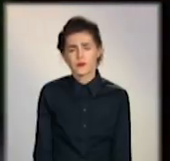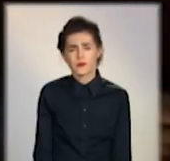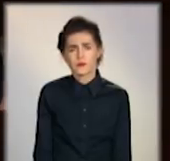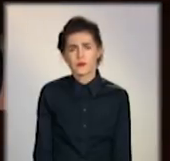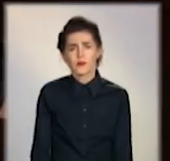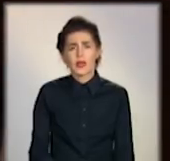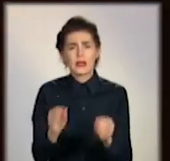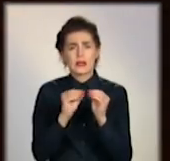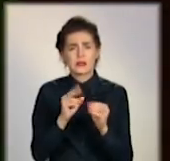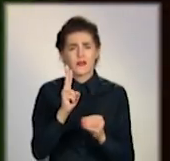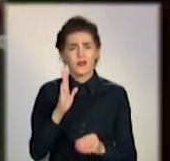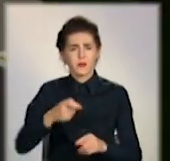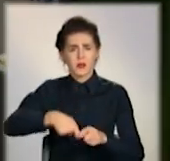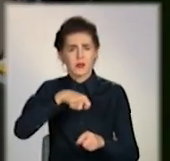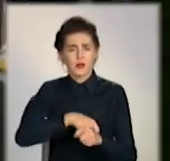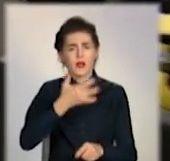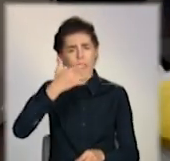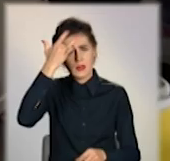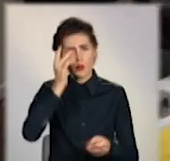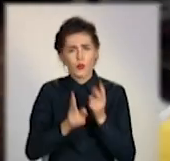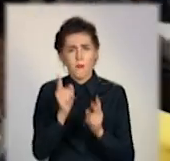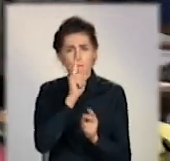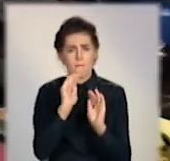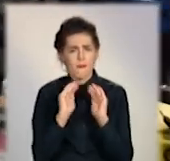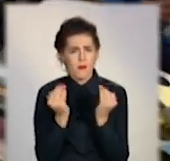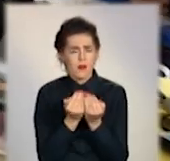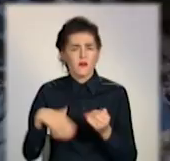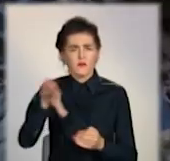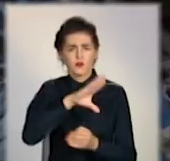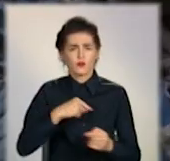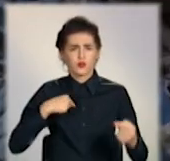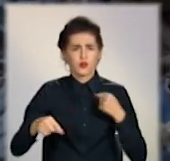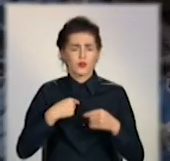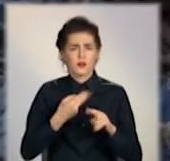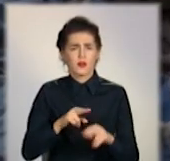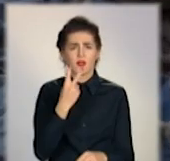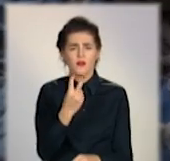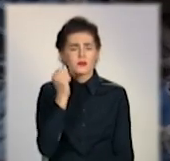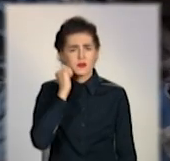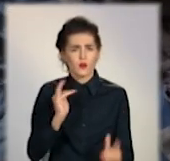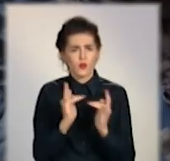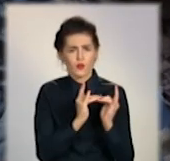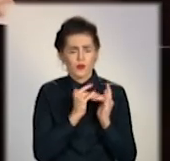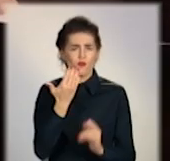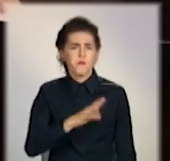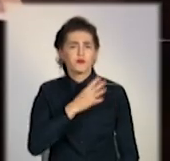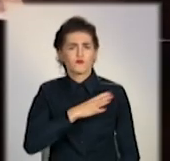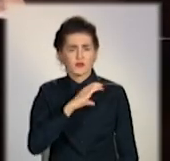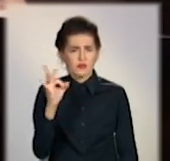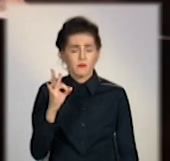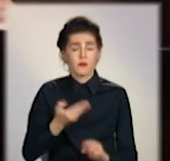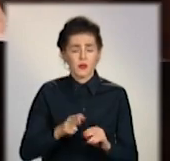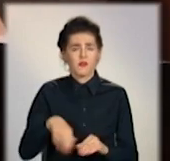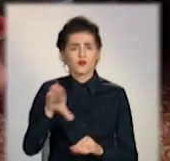Десять квадратних метрів літньої кухні. У крихітній кімнаті ледь вміщаються два старих ліжка радянських часів. Усе,